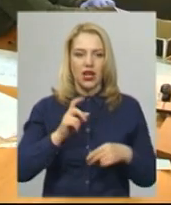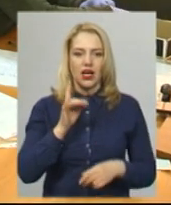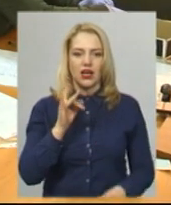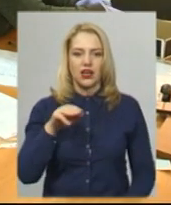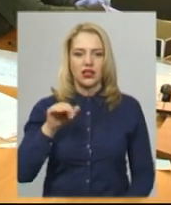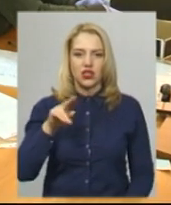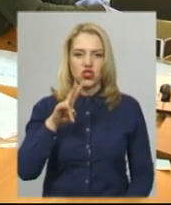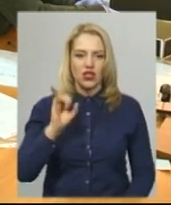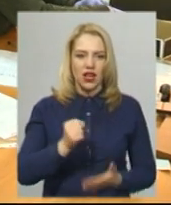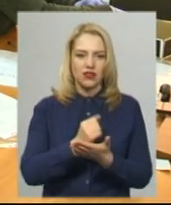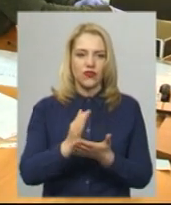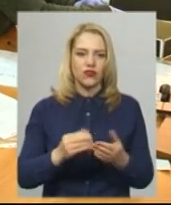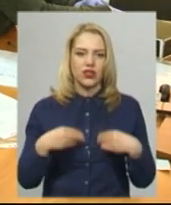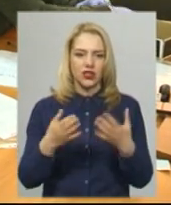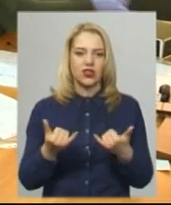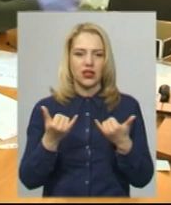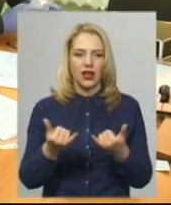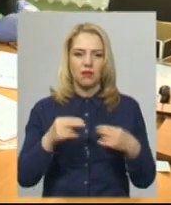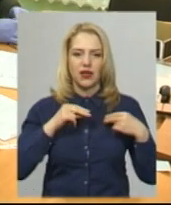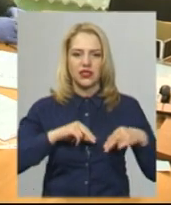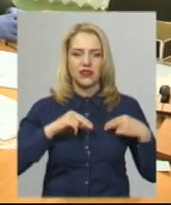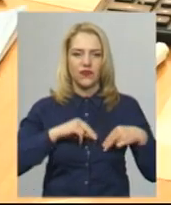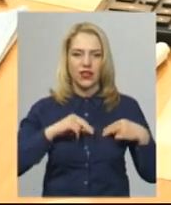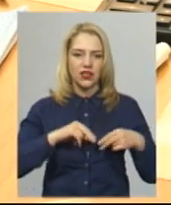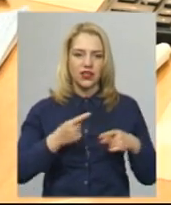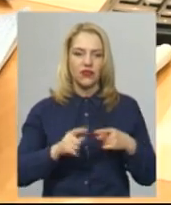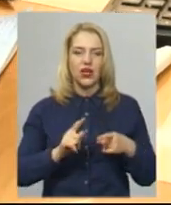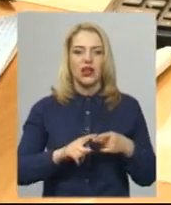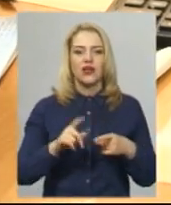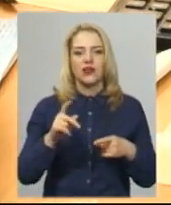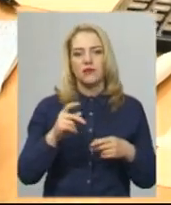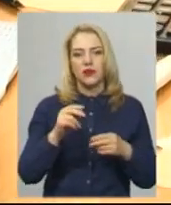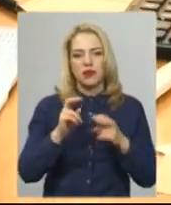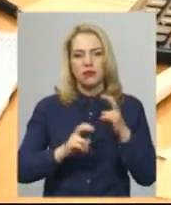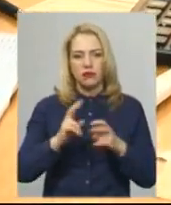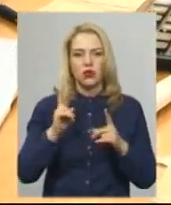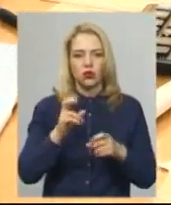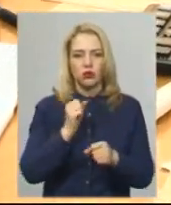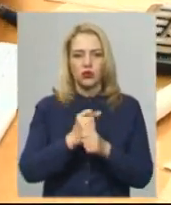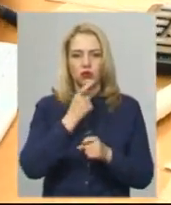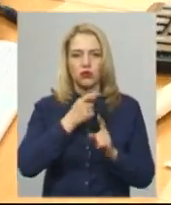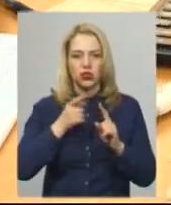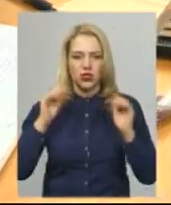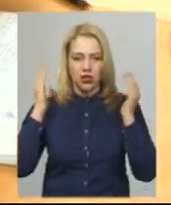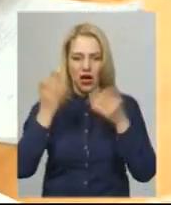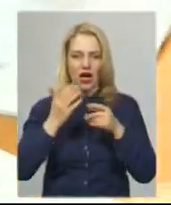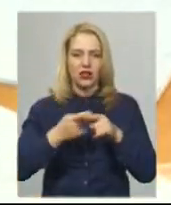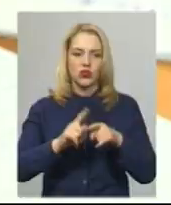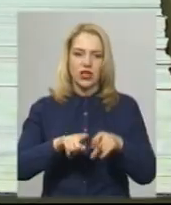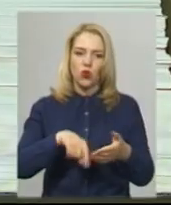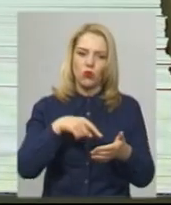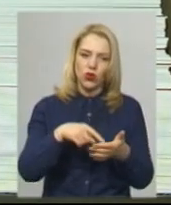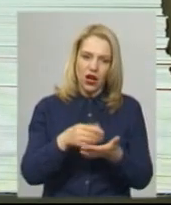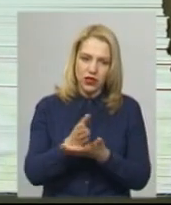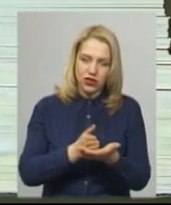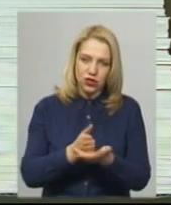видали для працівників хмельницьких підприємств, які працюють під час карантину. Це комунальні служби, банки, медзаклади. Про це